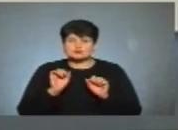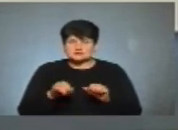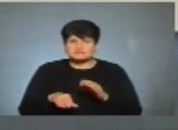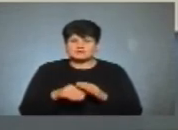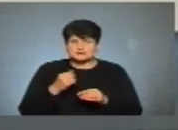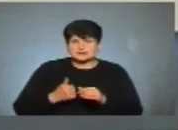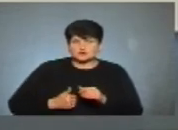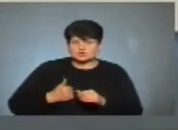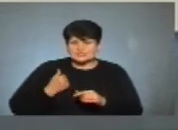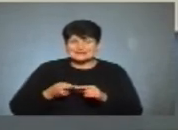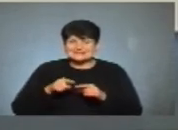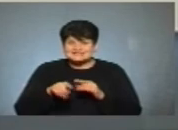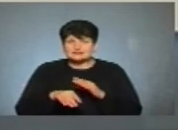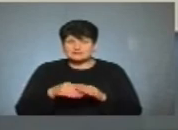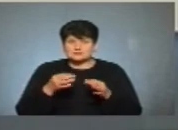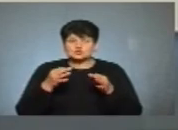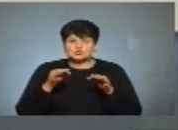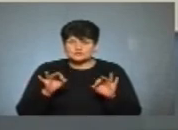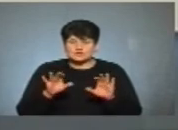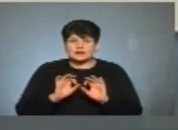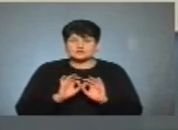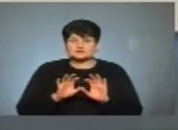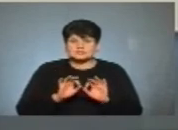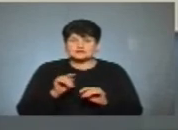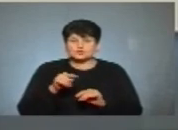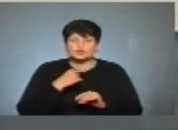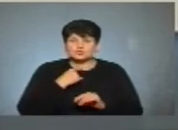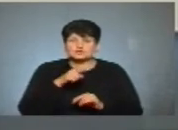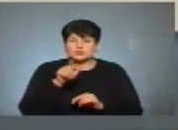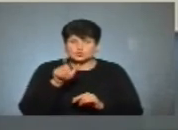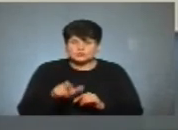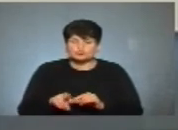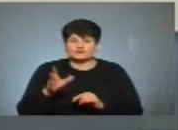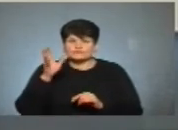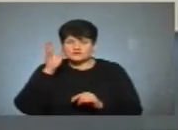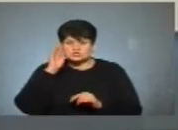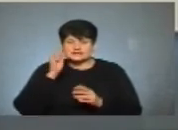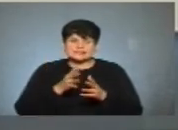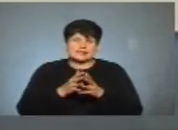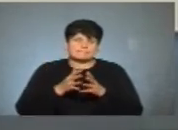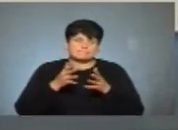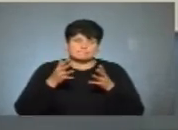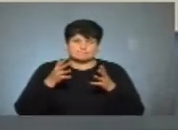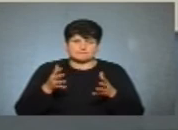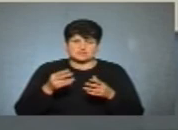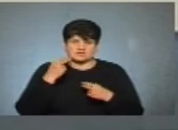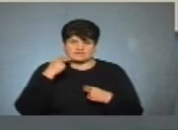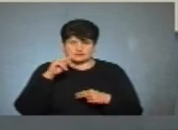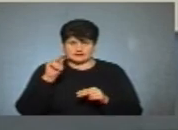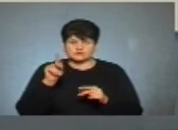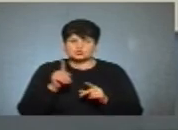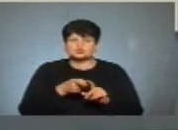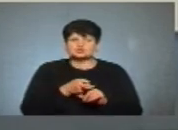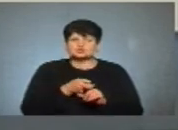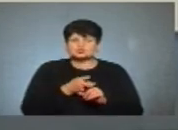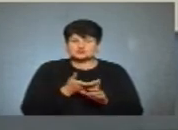саме достойних. І ці вибори зараз дозволяють донести свій голос саме тій людині, яку ви вважаєте найбільш ефективною. Що